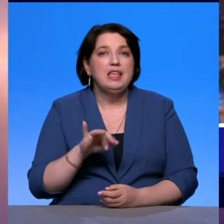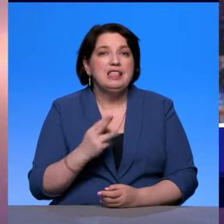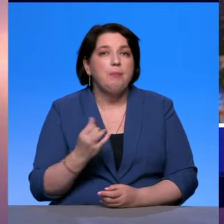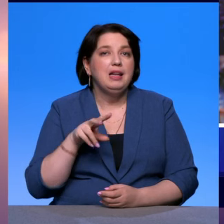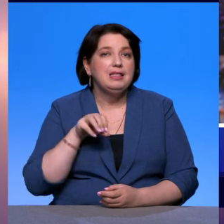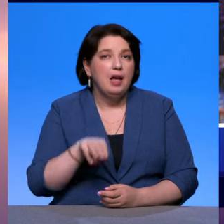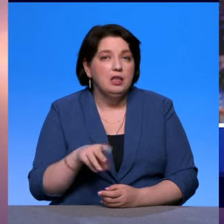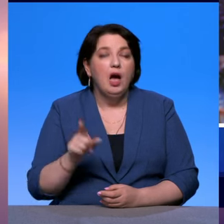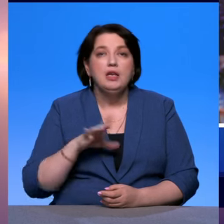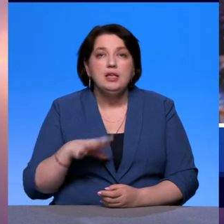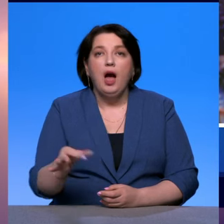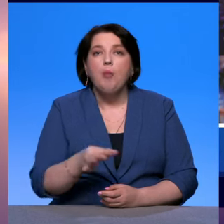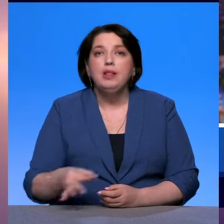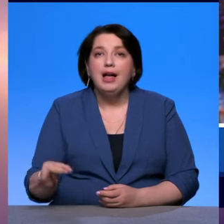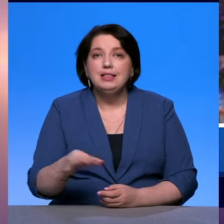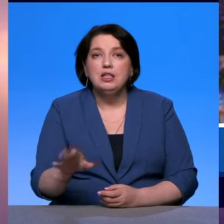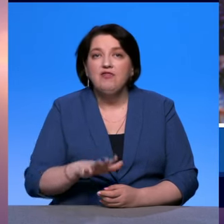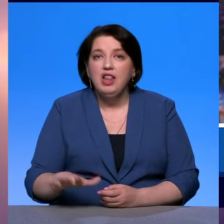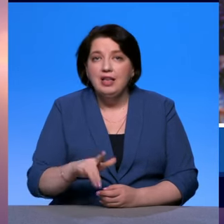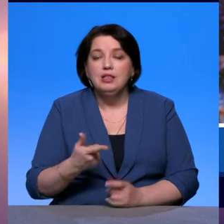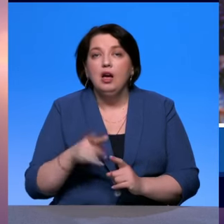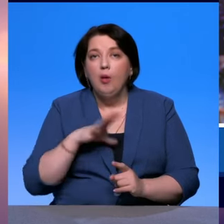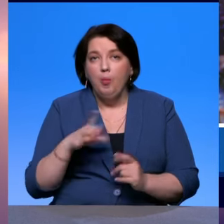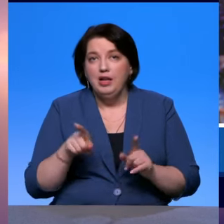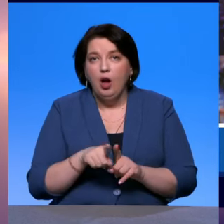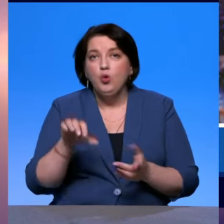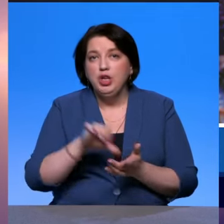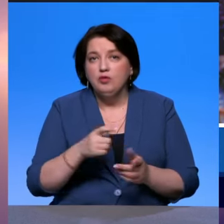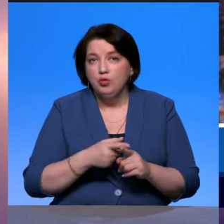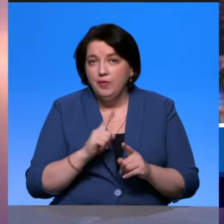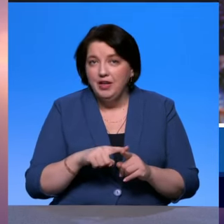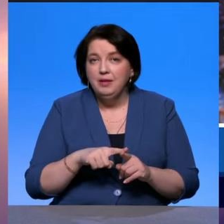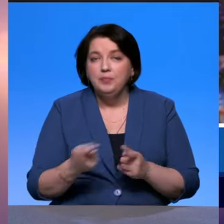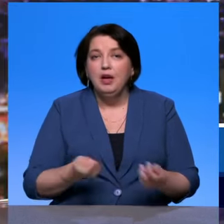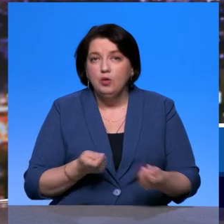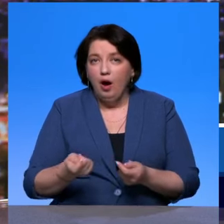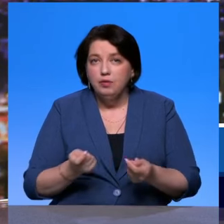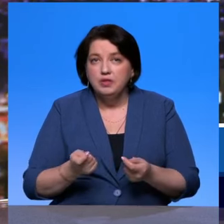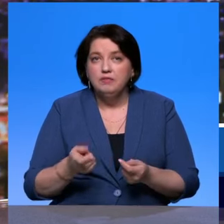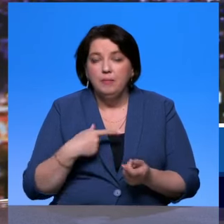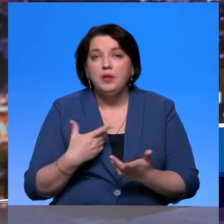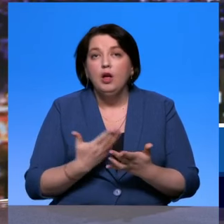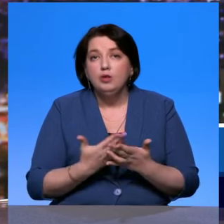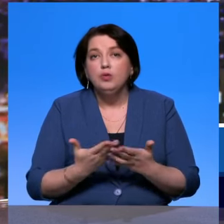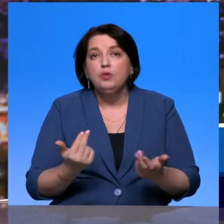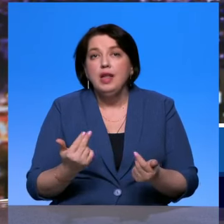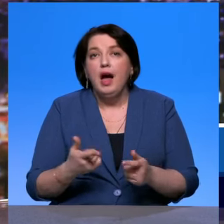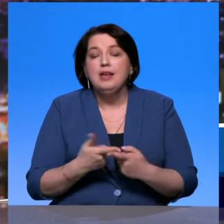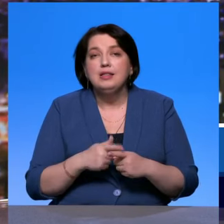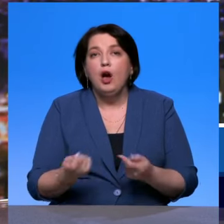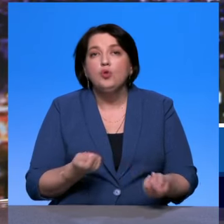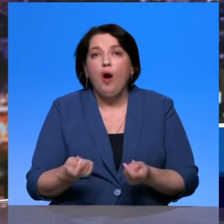областных властей. Включайтесь к этим вопросам. Дмитрий Николаевич, ну муниципалитет и областные власти, они помогают вам в чем? В